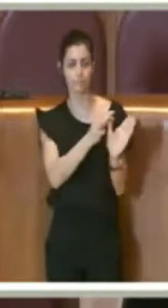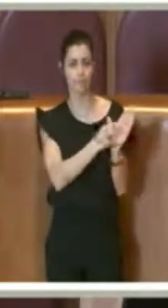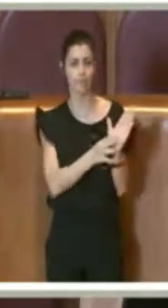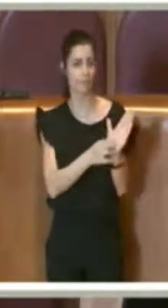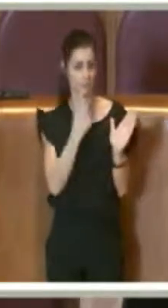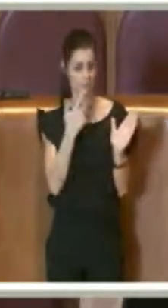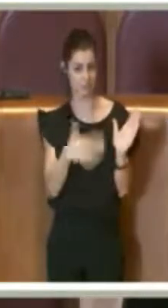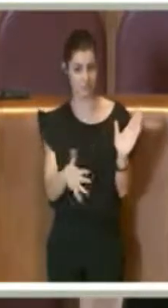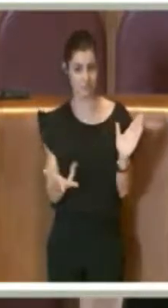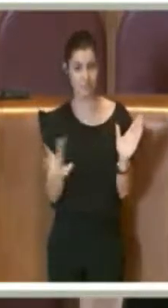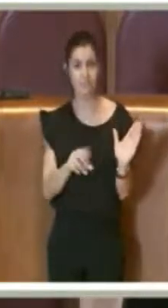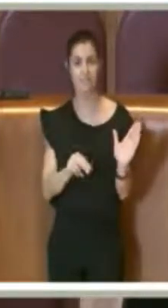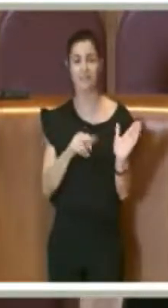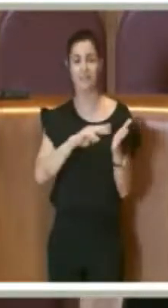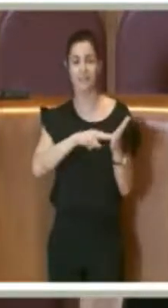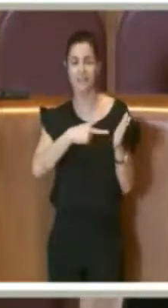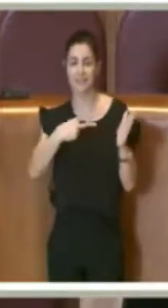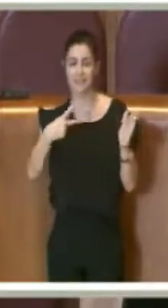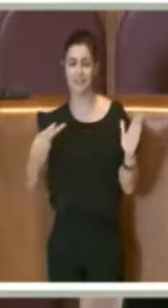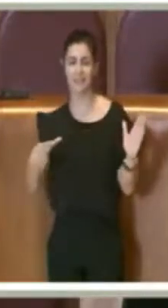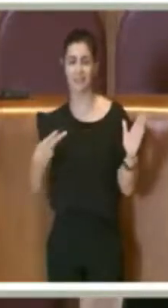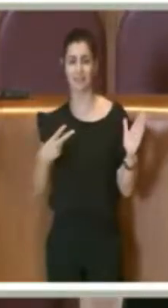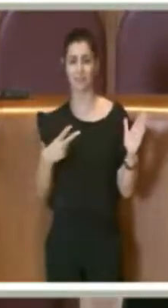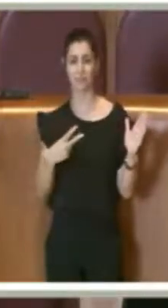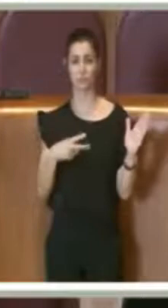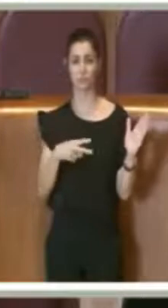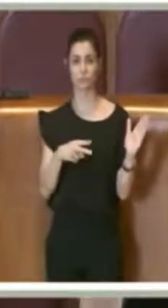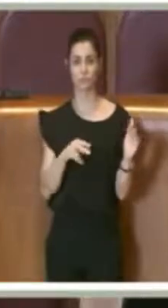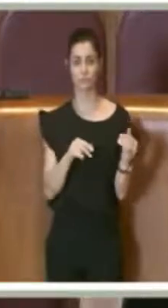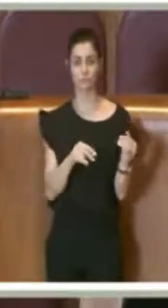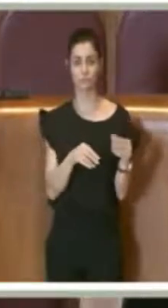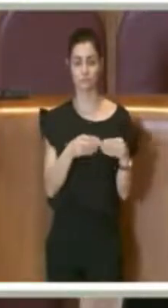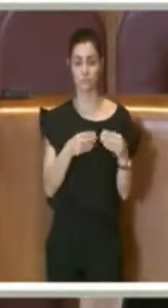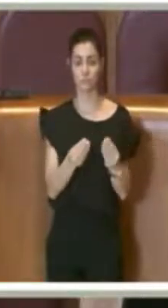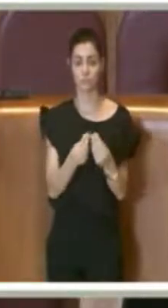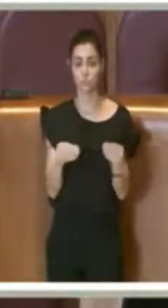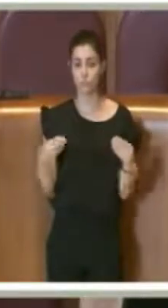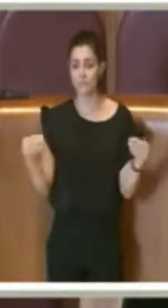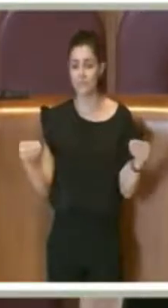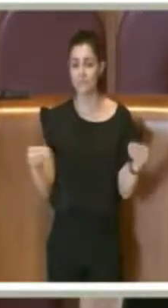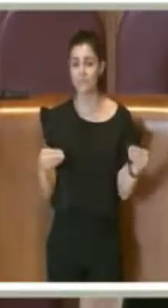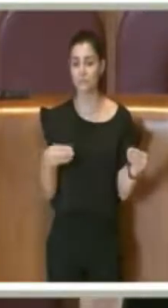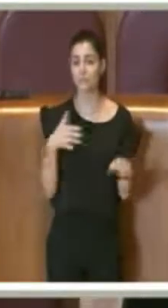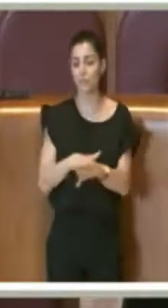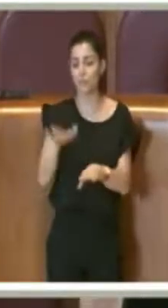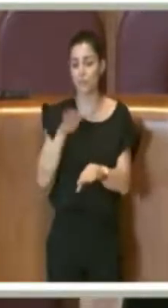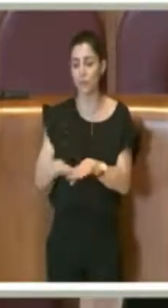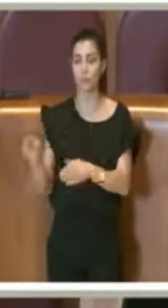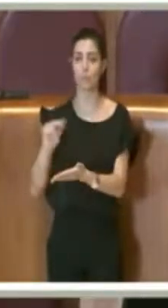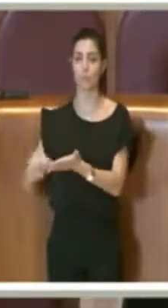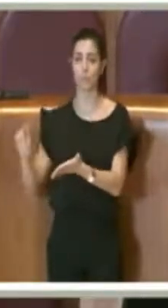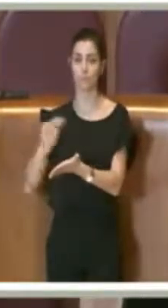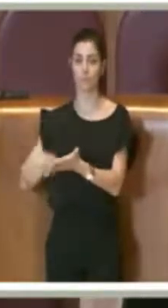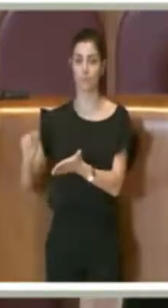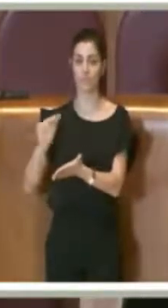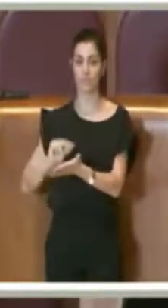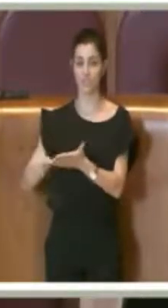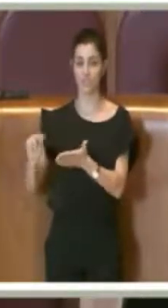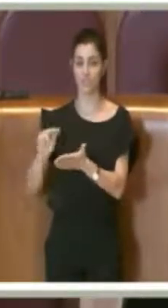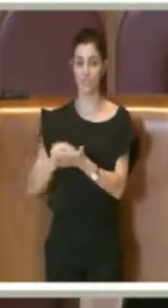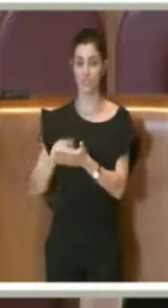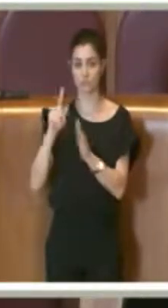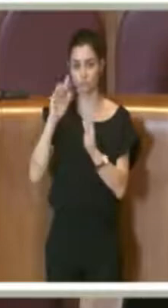ripeto, molto tecnico ed è strumento proprio degli uffici per quanto riguarda i